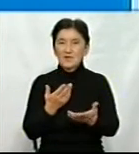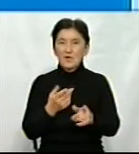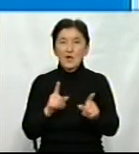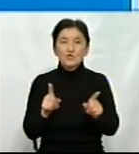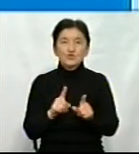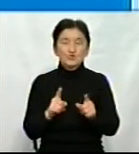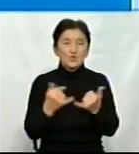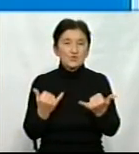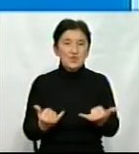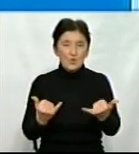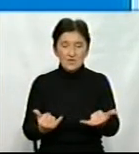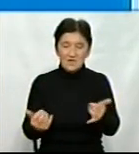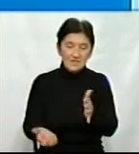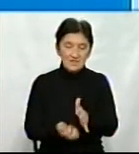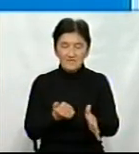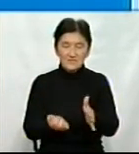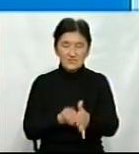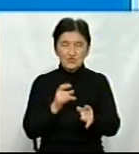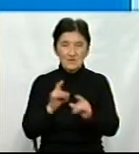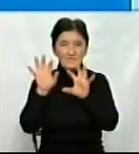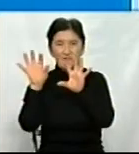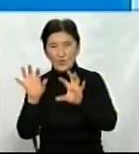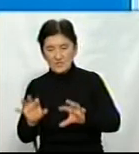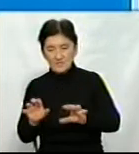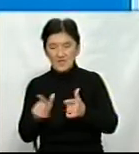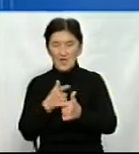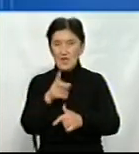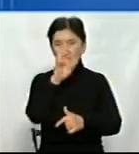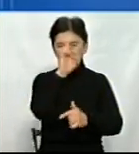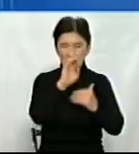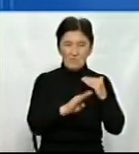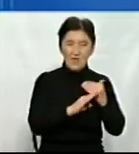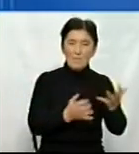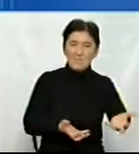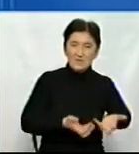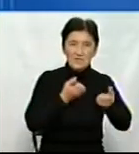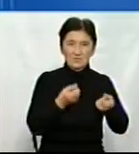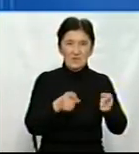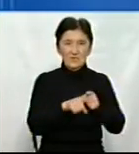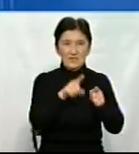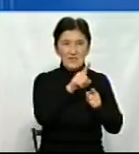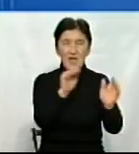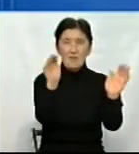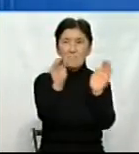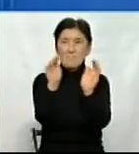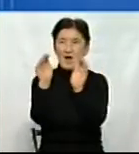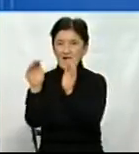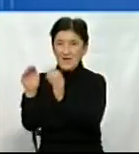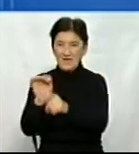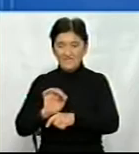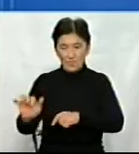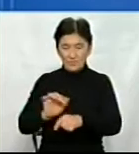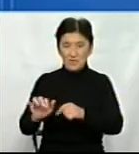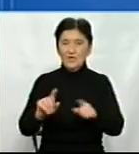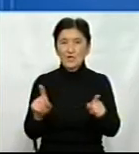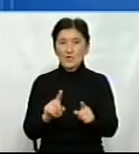сьогодні не вистачає в Україні, у законодавстві чи, можливо, в державній підтримці, для того, щоб отакі малі крафтові виробники, яких ми,